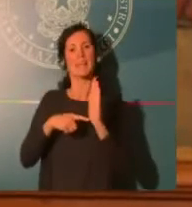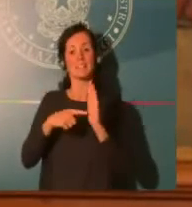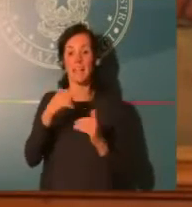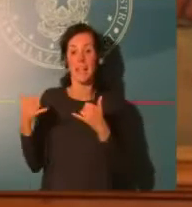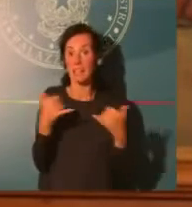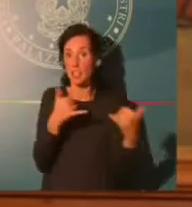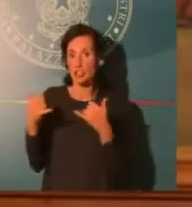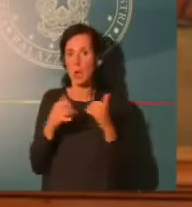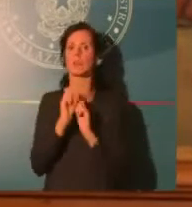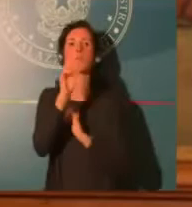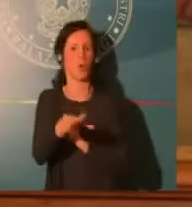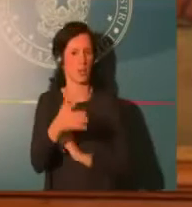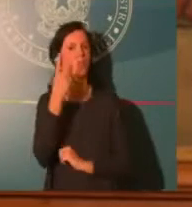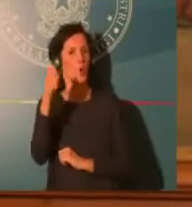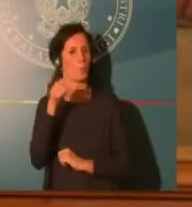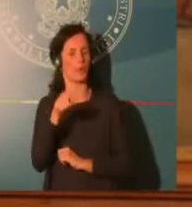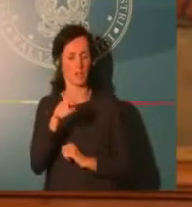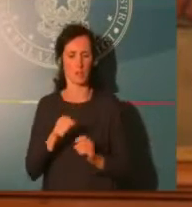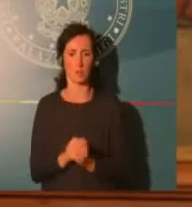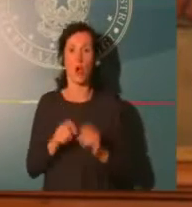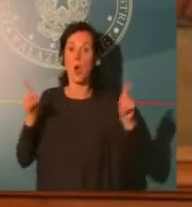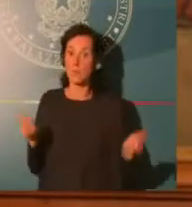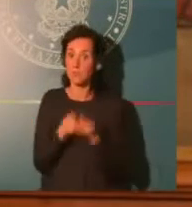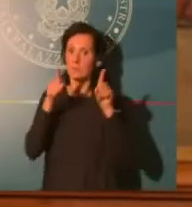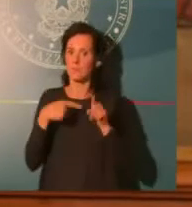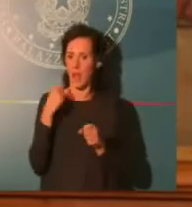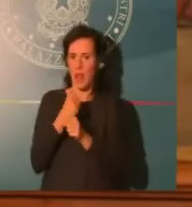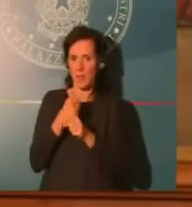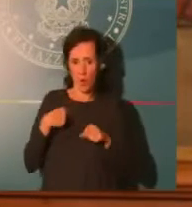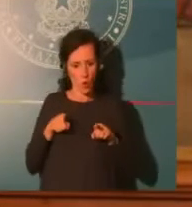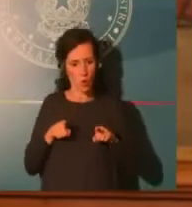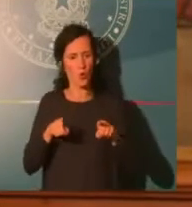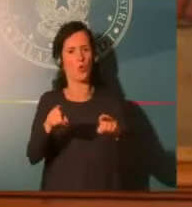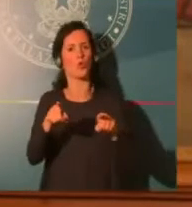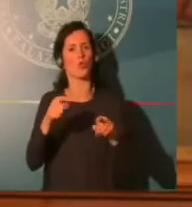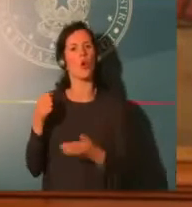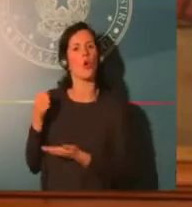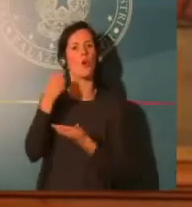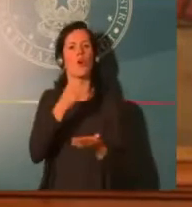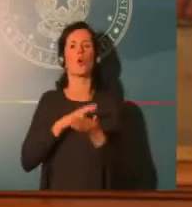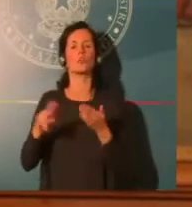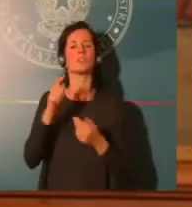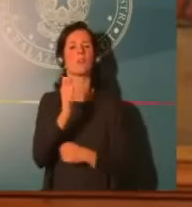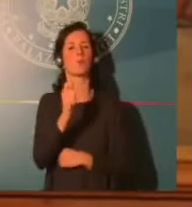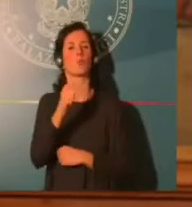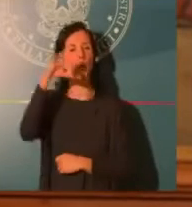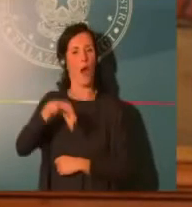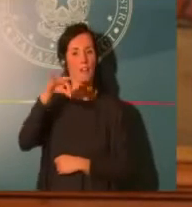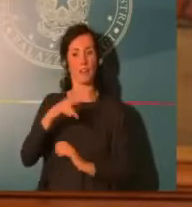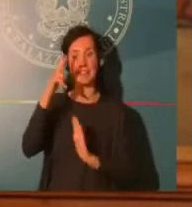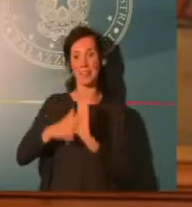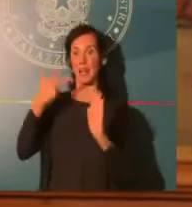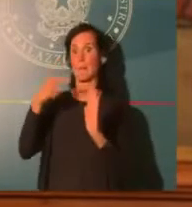per gli affitti per tre mensilità, anche in questo caso estendendolo alla fascia superiore ai 5 milioni di euro di fatturato,